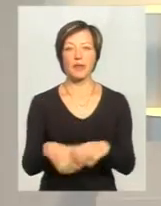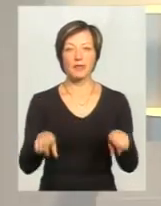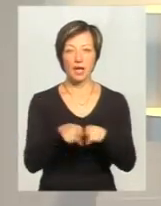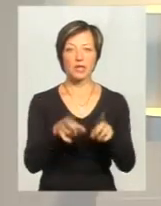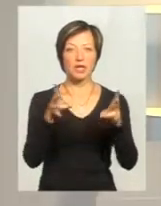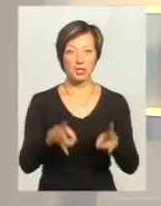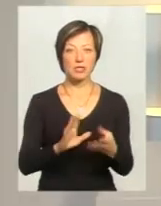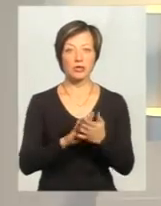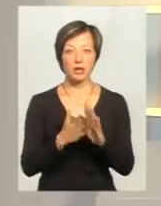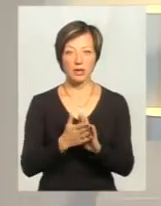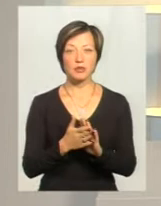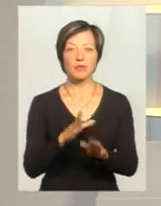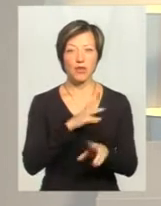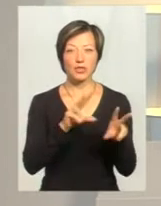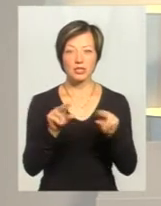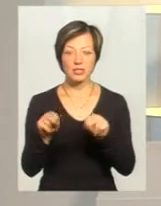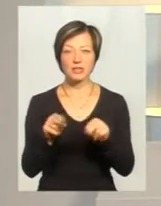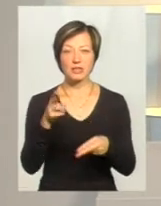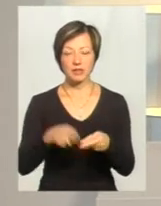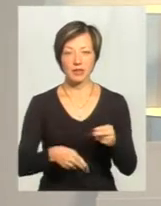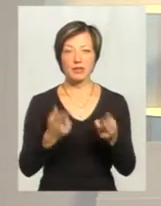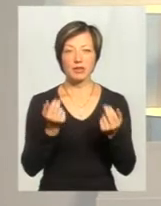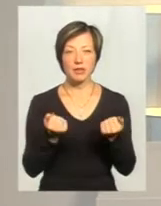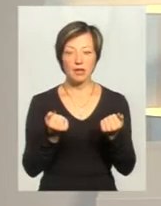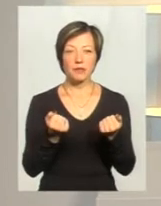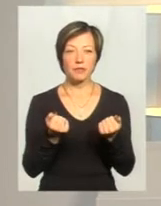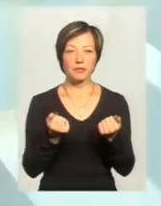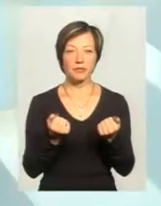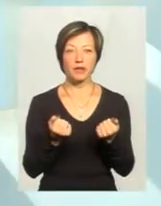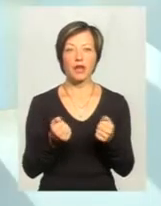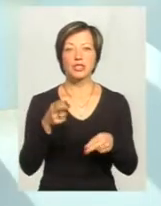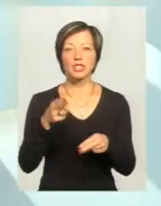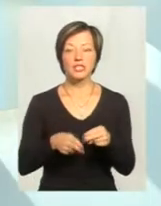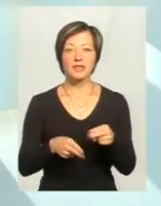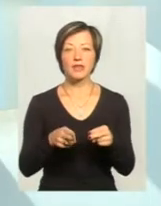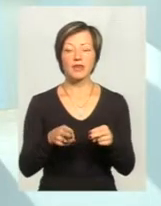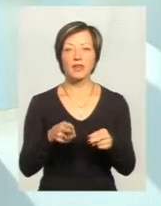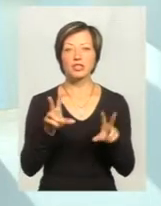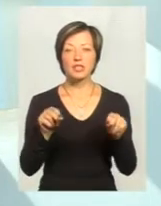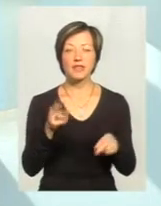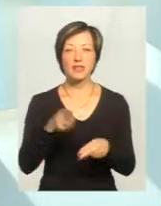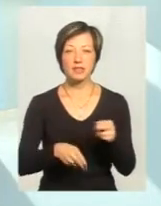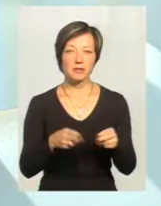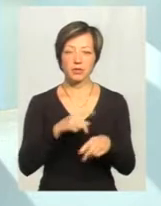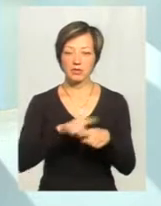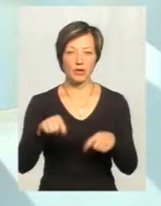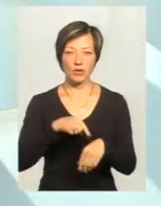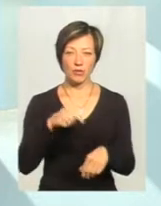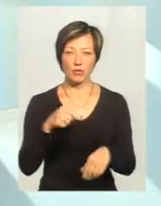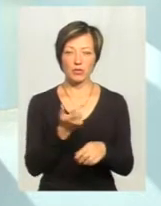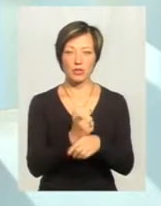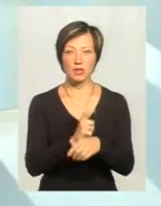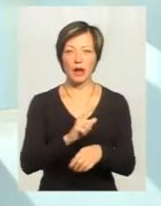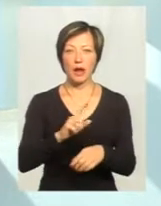ситуаціях все одно бувають хепі-енди. Напевно, хепі-ендів навіть більше, тому що зазвичай ми дуже швидко реагуємо. У нас місто